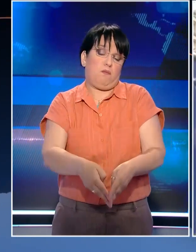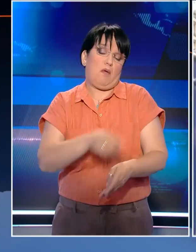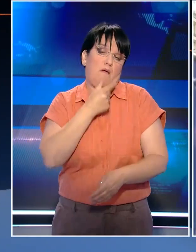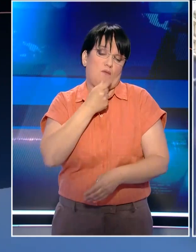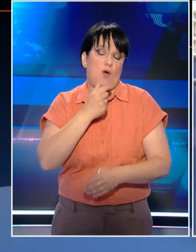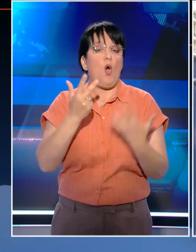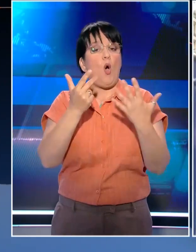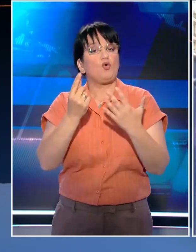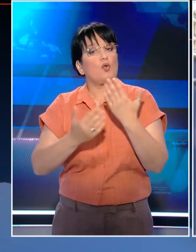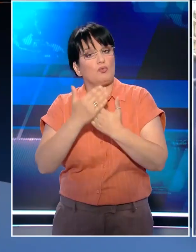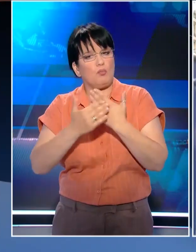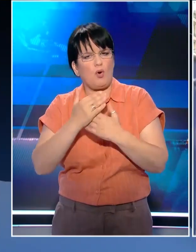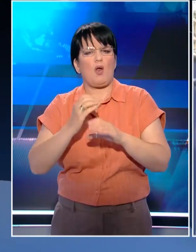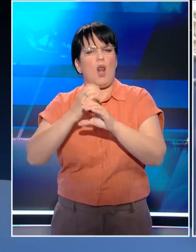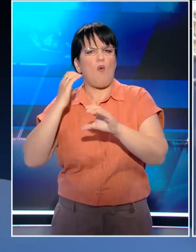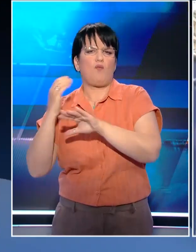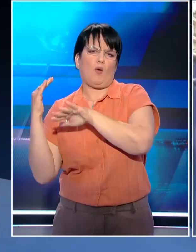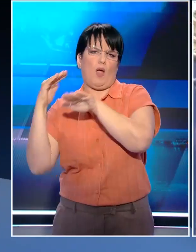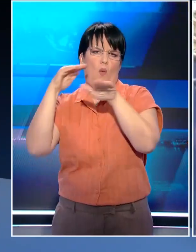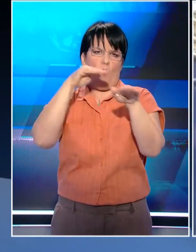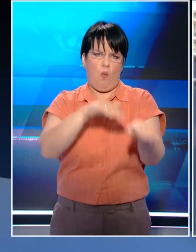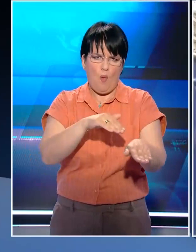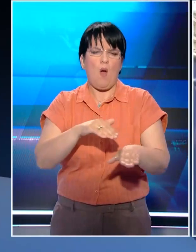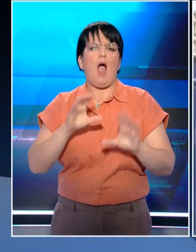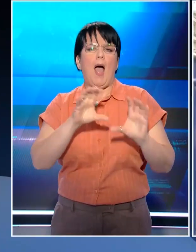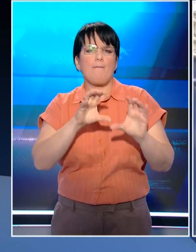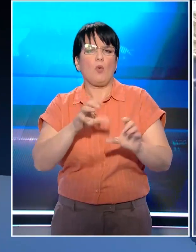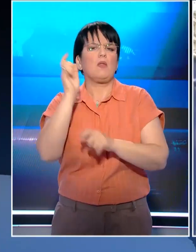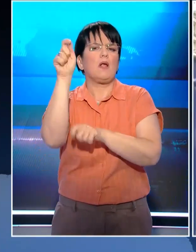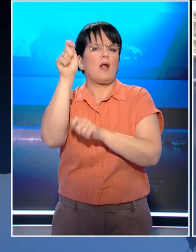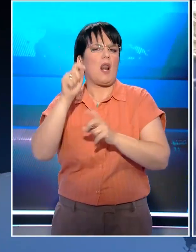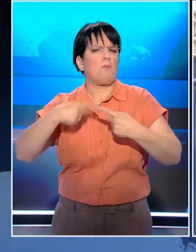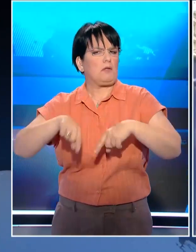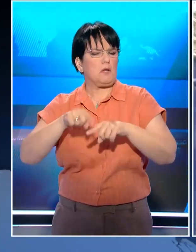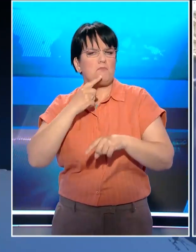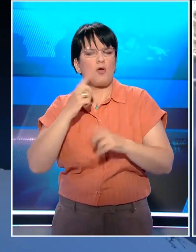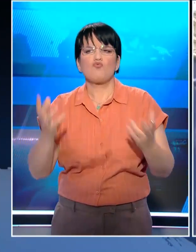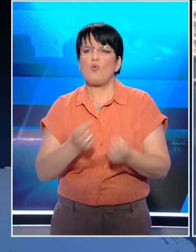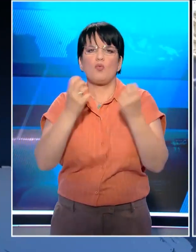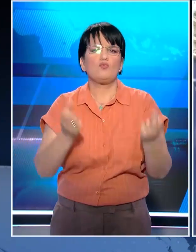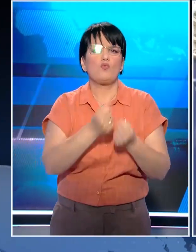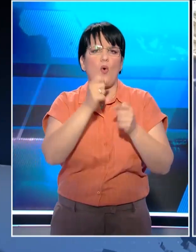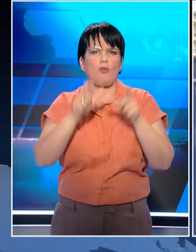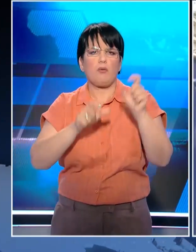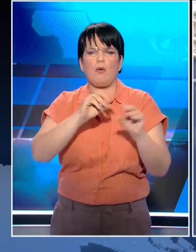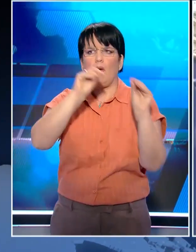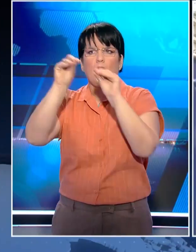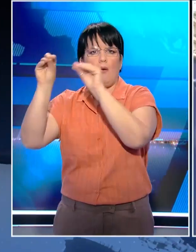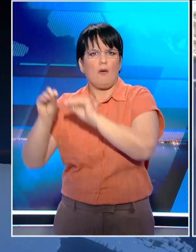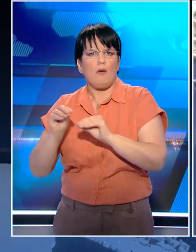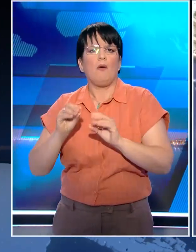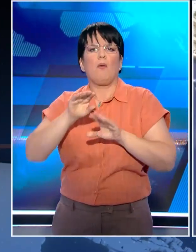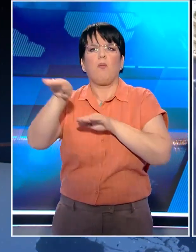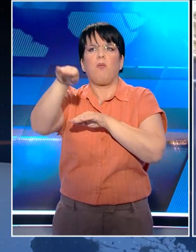Η ώρα είναι 8.30. Λεωφορία έχουνε φτάσει ήδη εδώ στις αποθήκες του λιμανιού της Καλαμάτας και οι διασωθέντες μετανάστες επιβιβάζονται για να